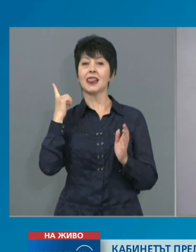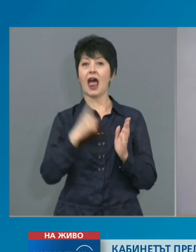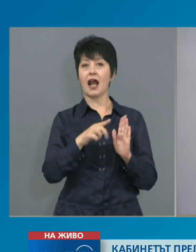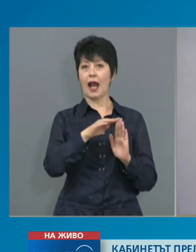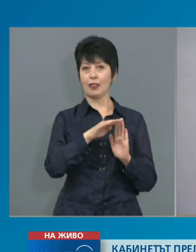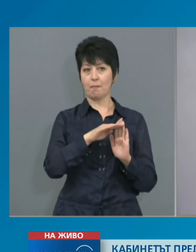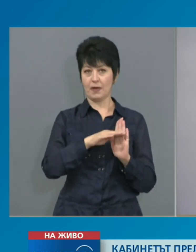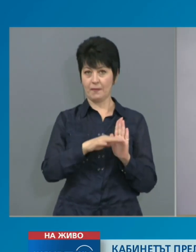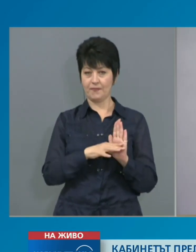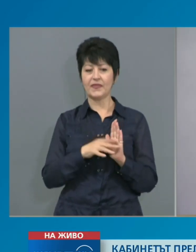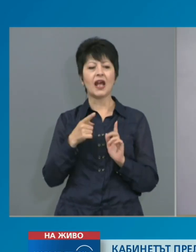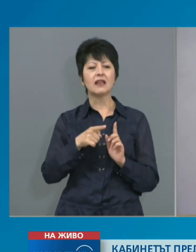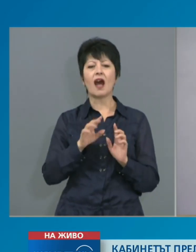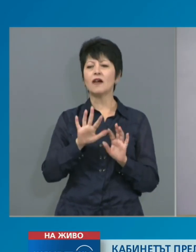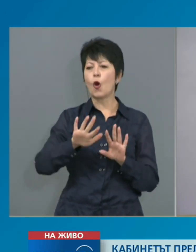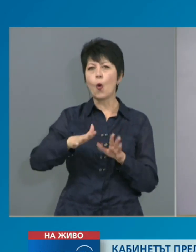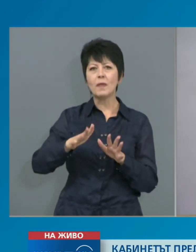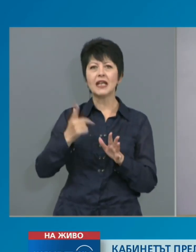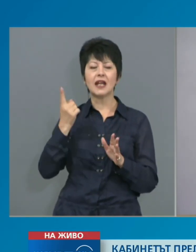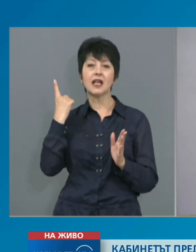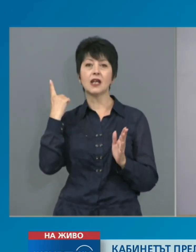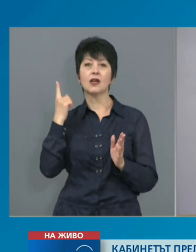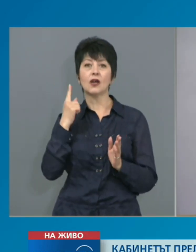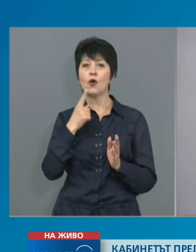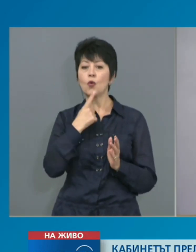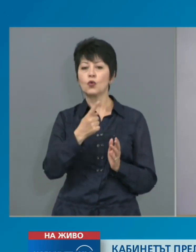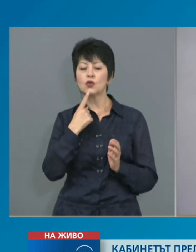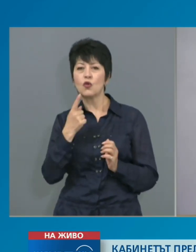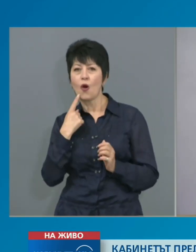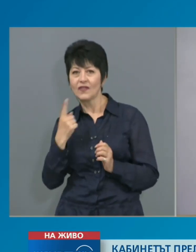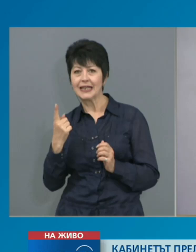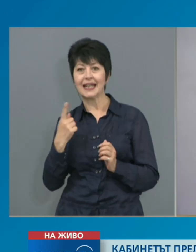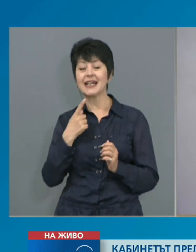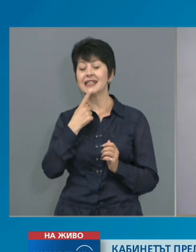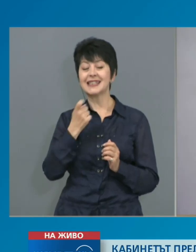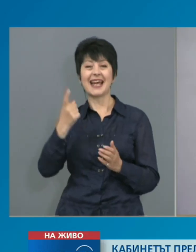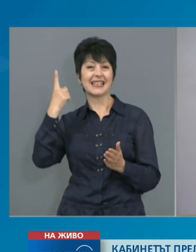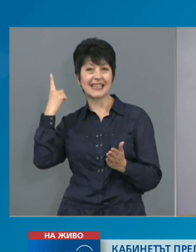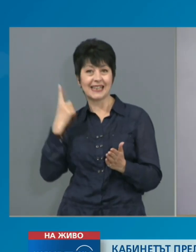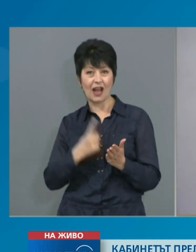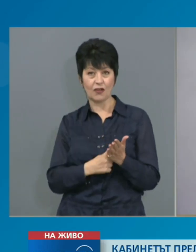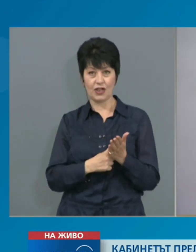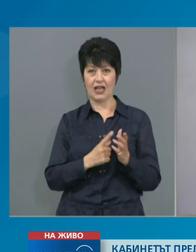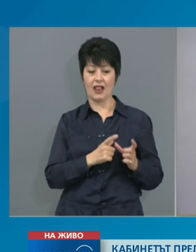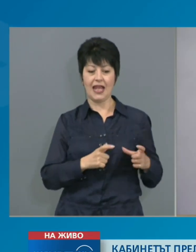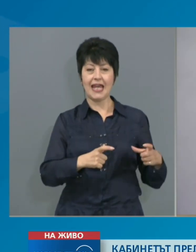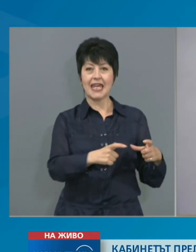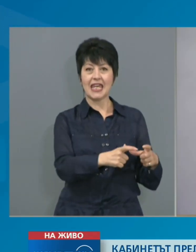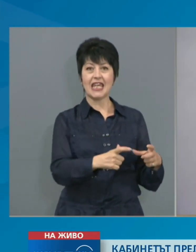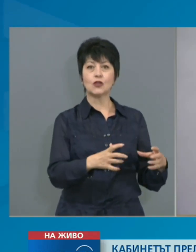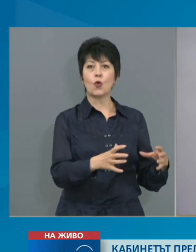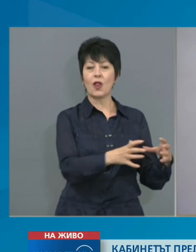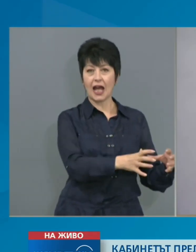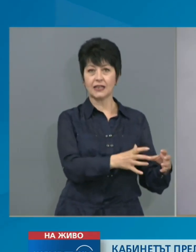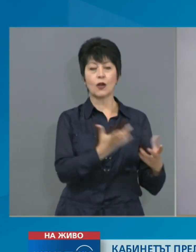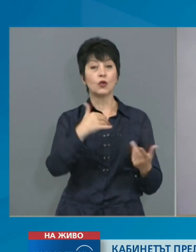определи условията и реда за задължителна изолация на лицата, болни